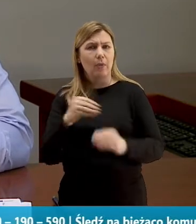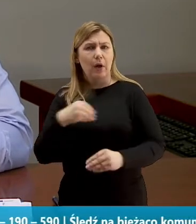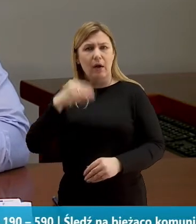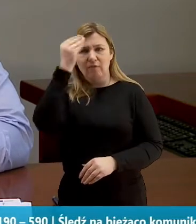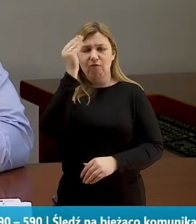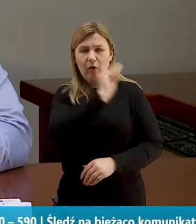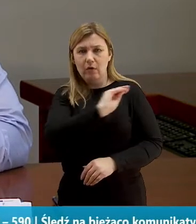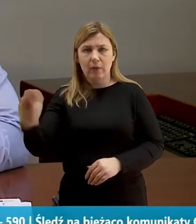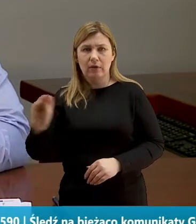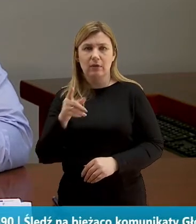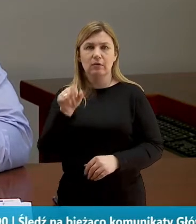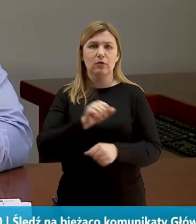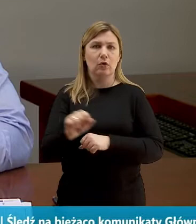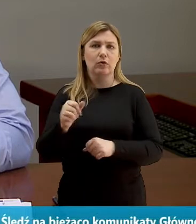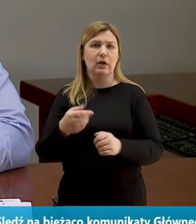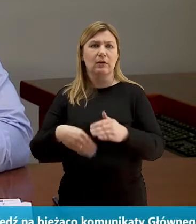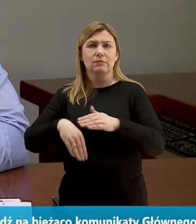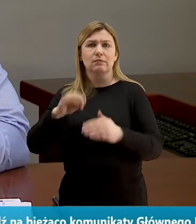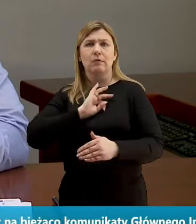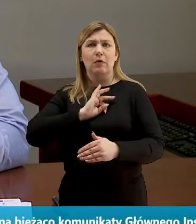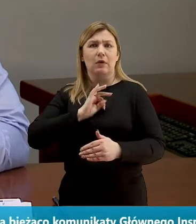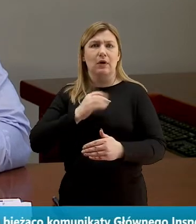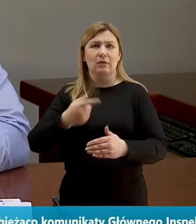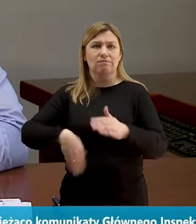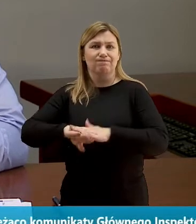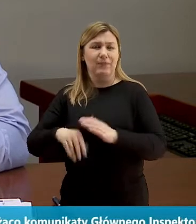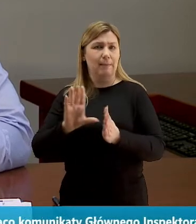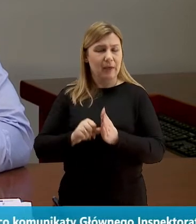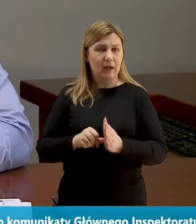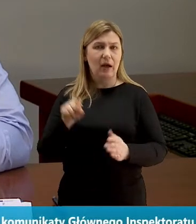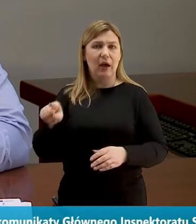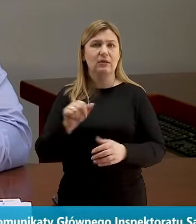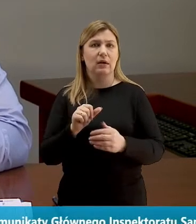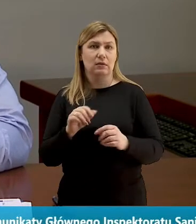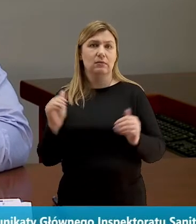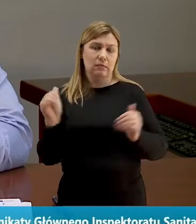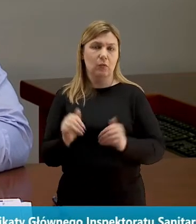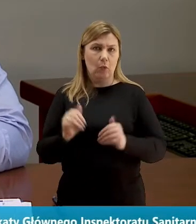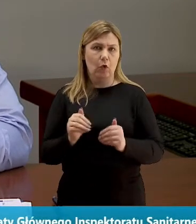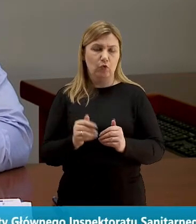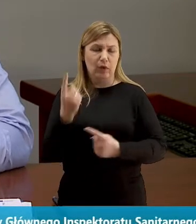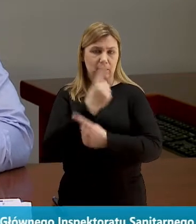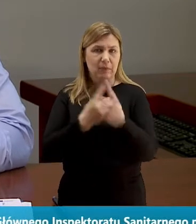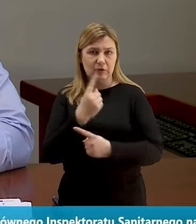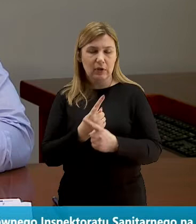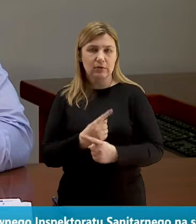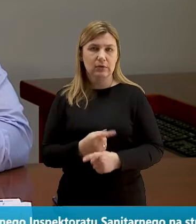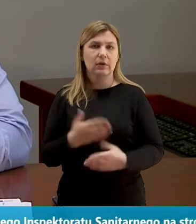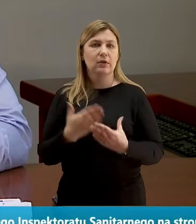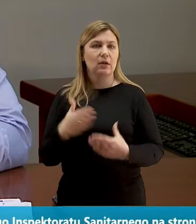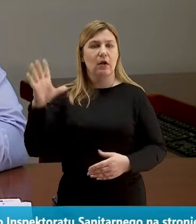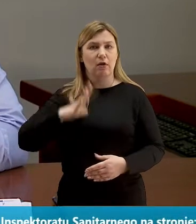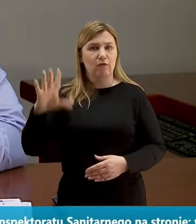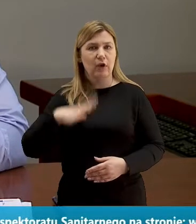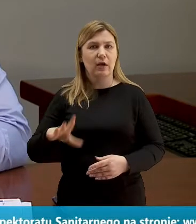Nie jest to kompetencja, jeszcze jak podkreślam, miasta, ale z taką ewentualnością można się liczyć, dlatego warto ograniczyć wszystkie